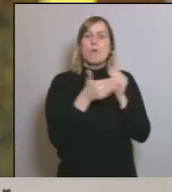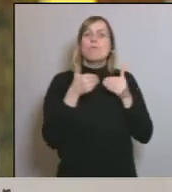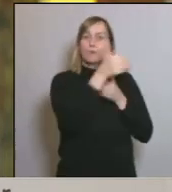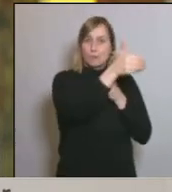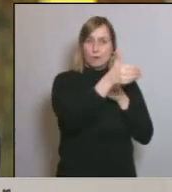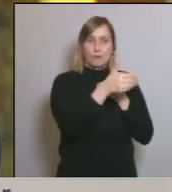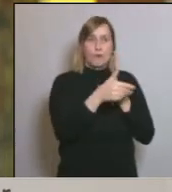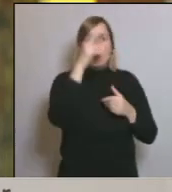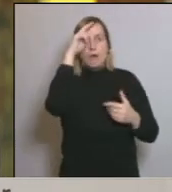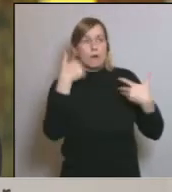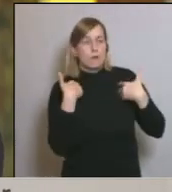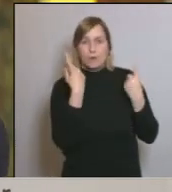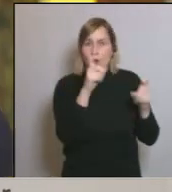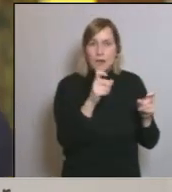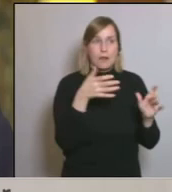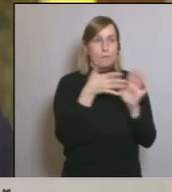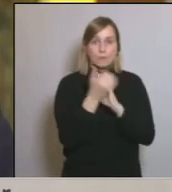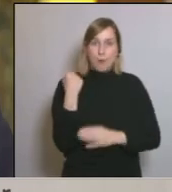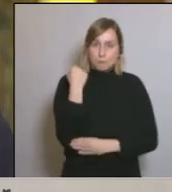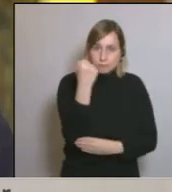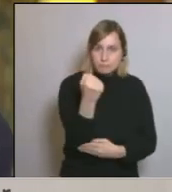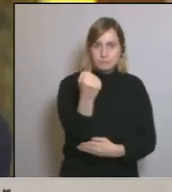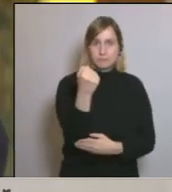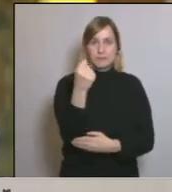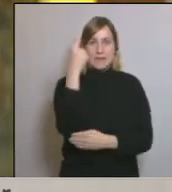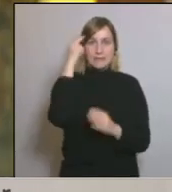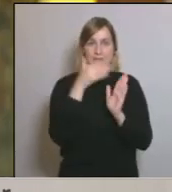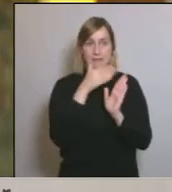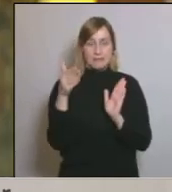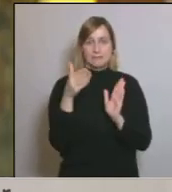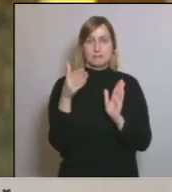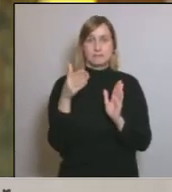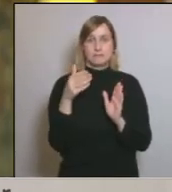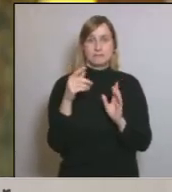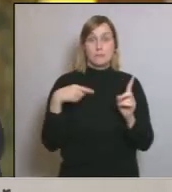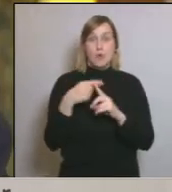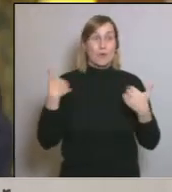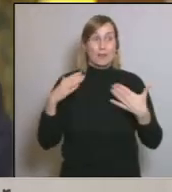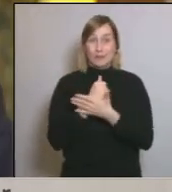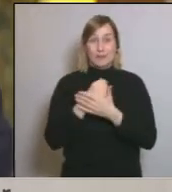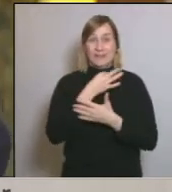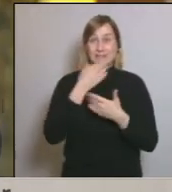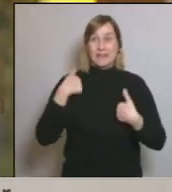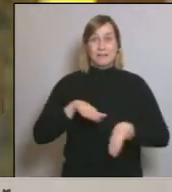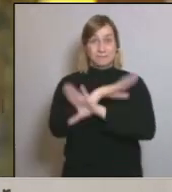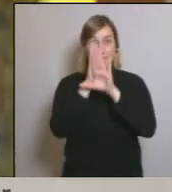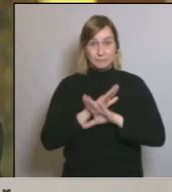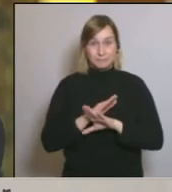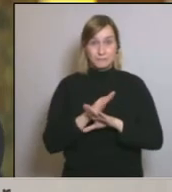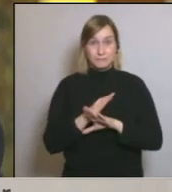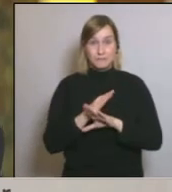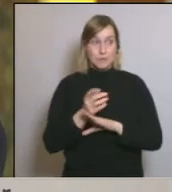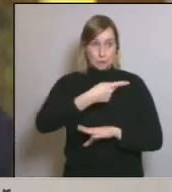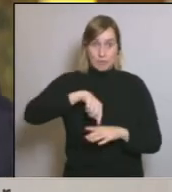no has de patir, perquè t'acompanyem en aquests dies i perquè, quan tot això acabi, necessitarem,